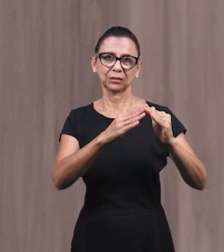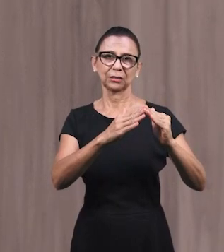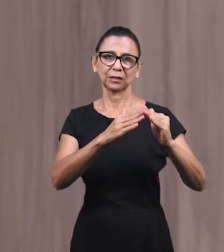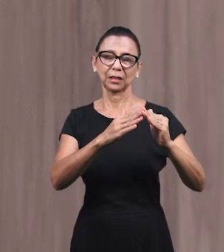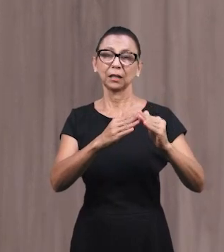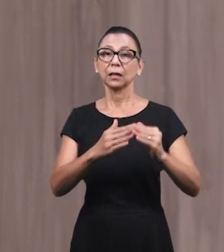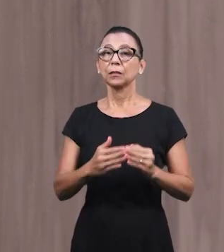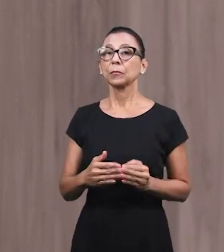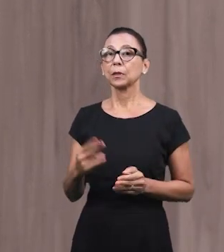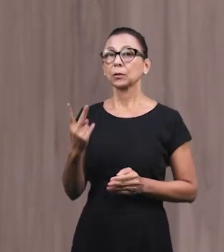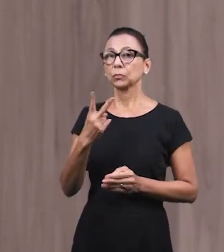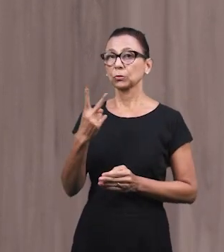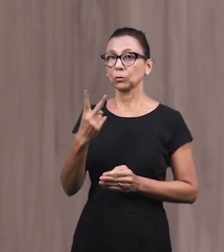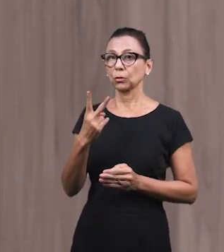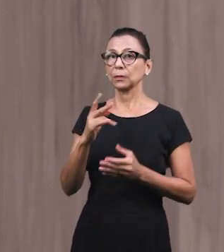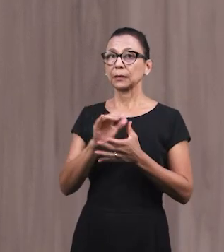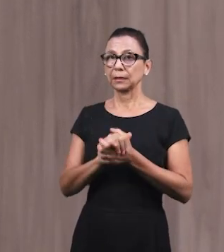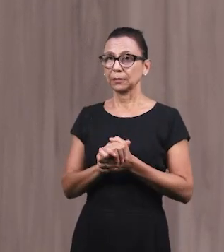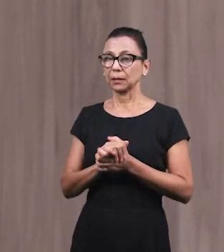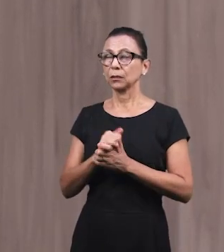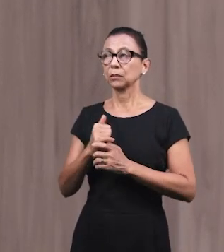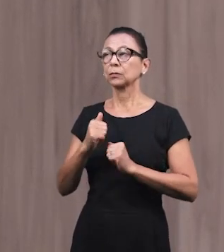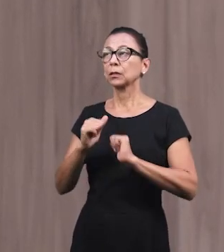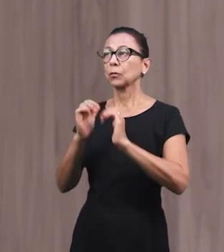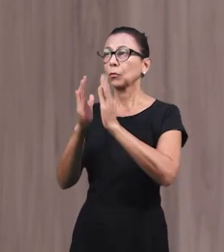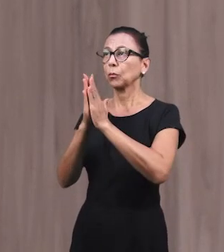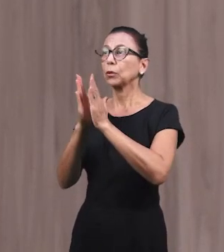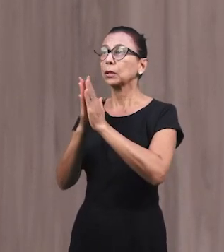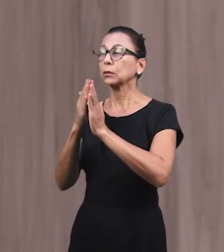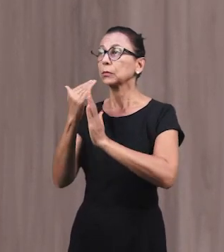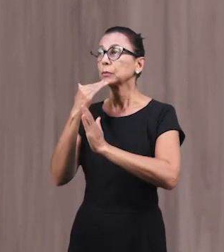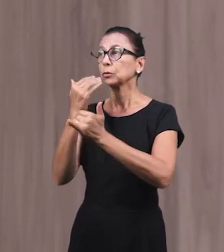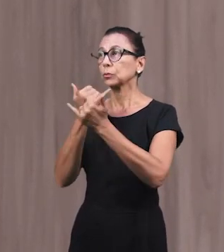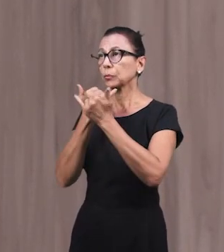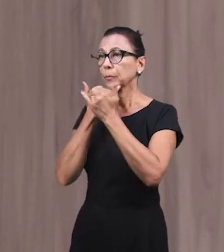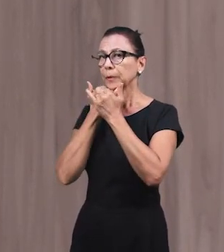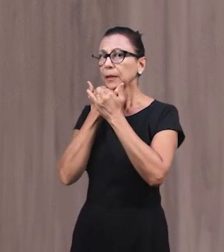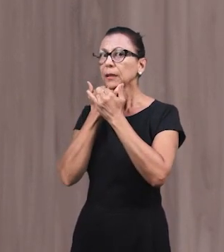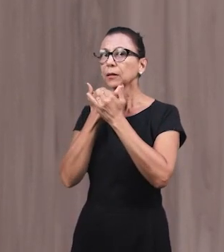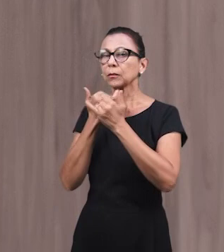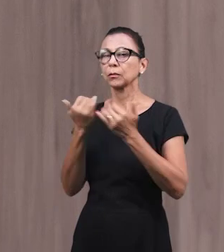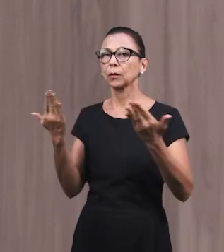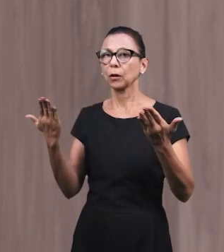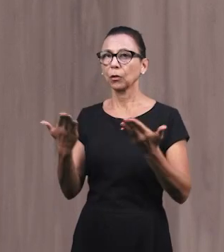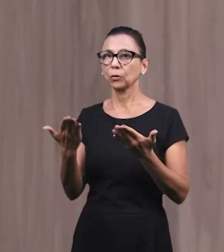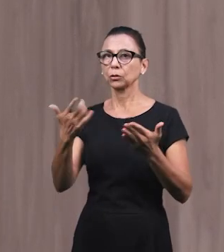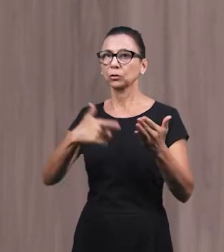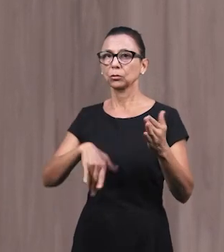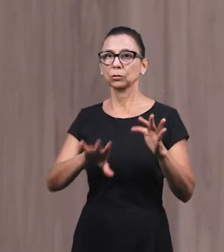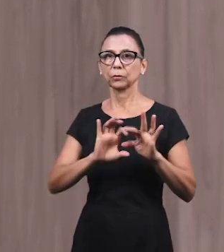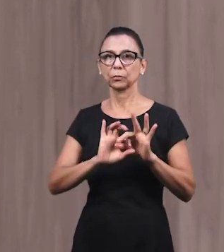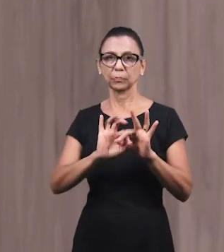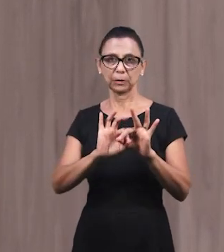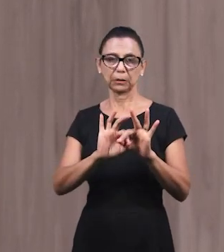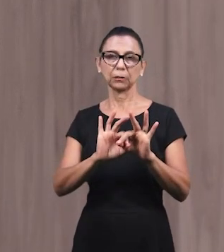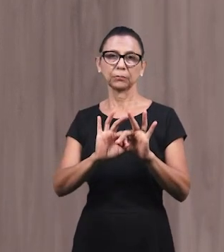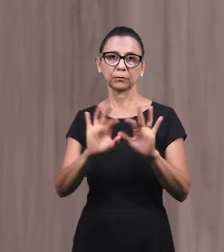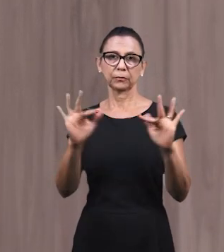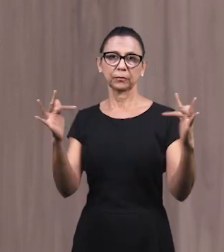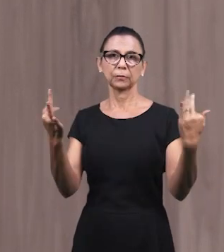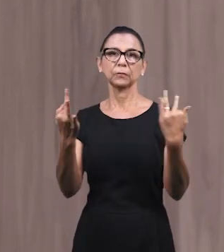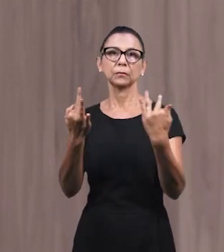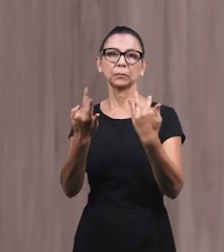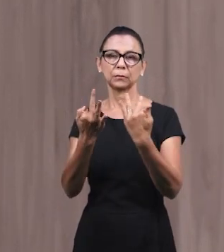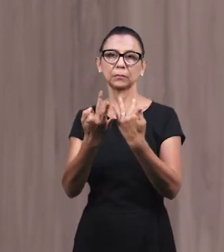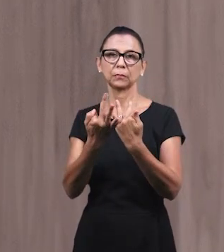И они молятся о прощении, и Бог говорит, я восстанавливаю благословение общения